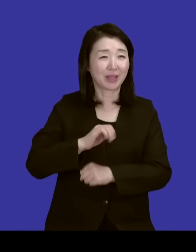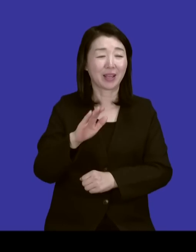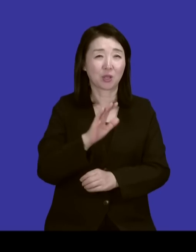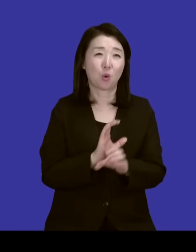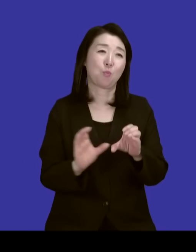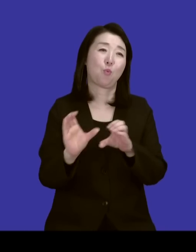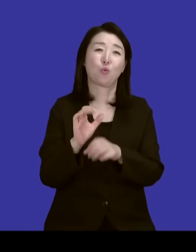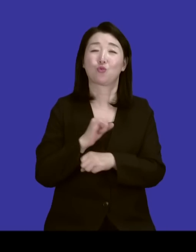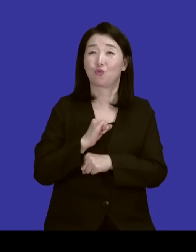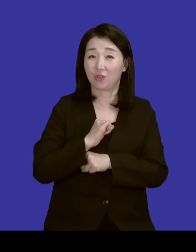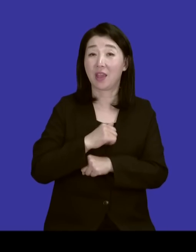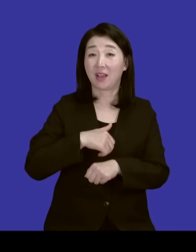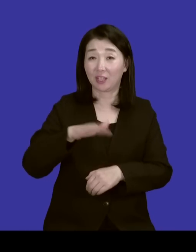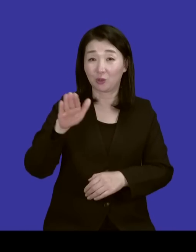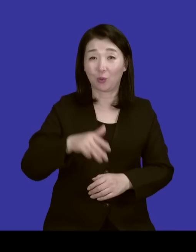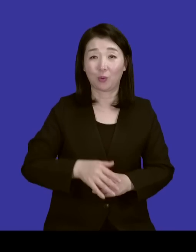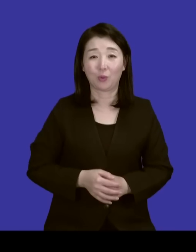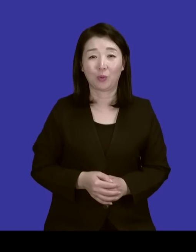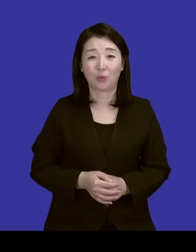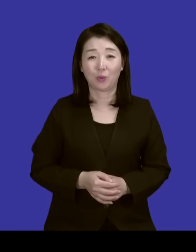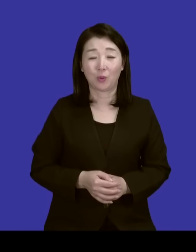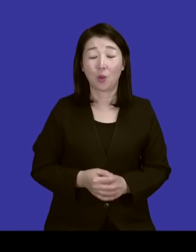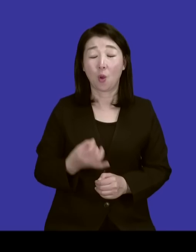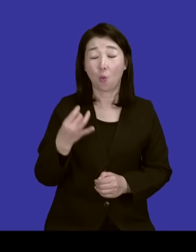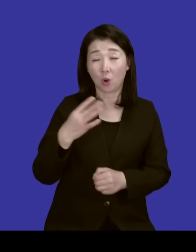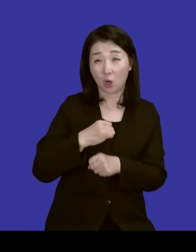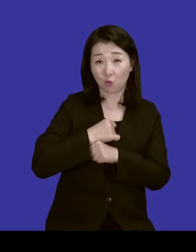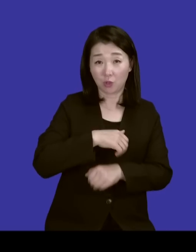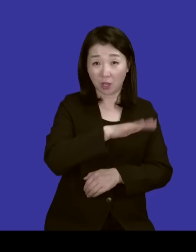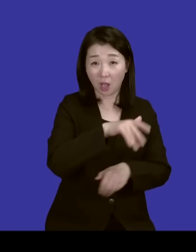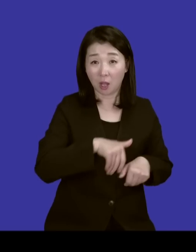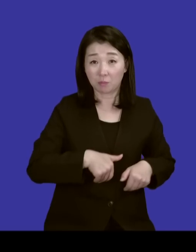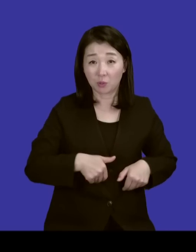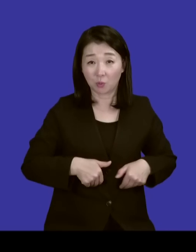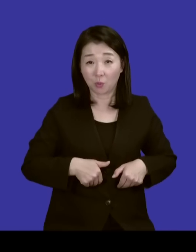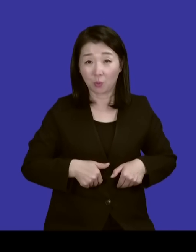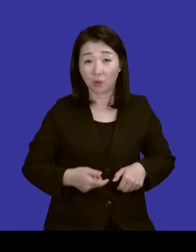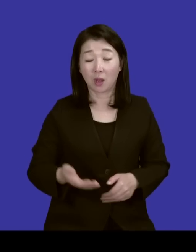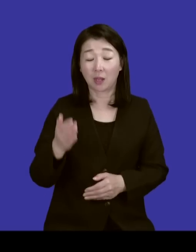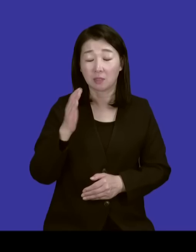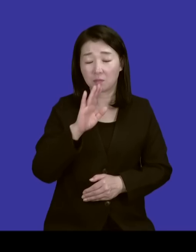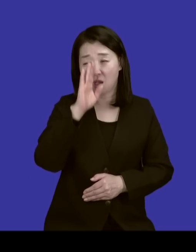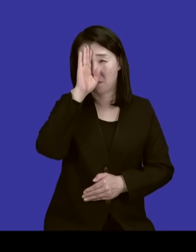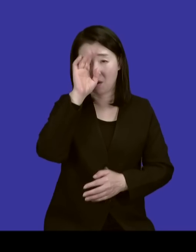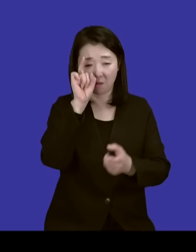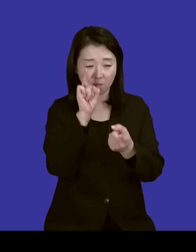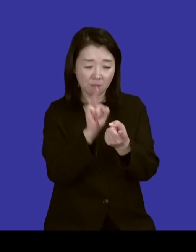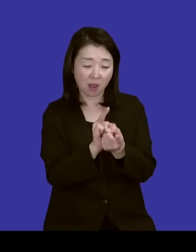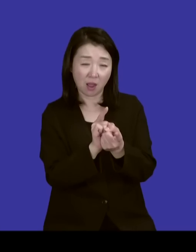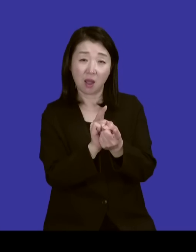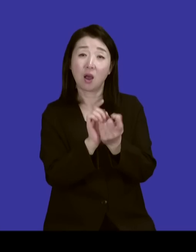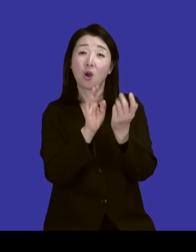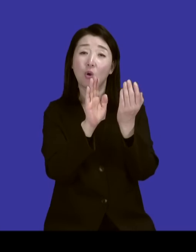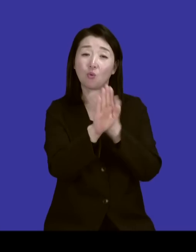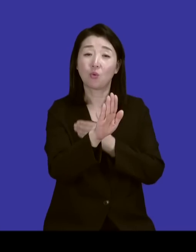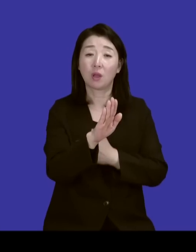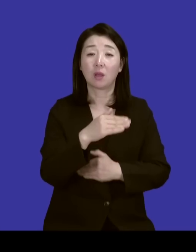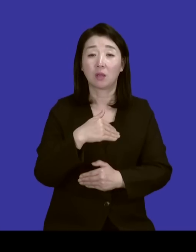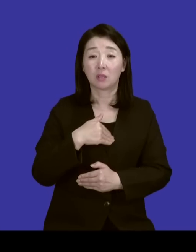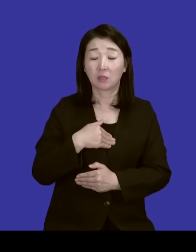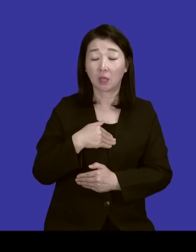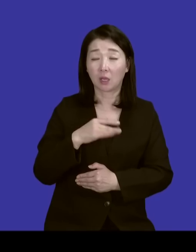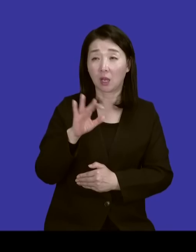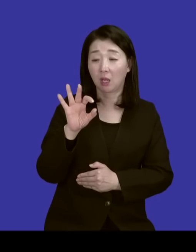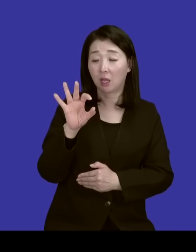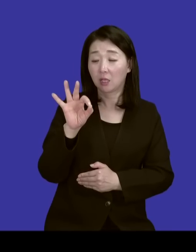저는 원래는 이제 그 현역이었는데 그 병에 걸린 다음에 제가 10m를 못